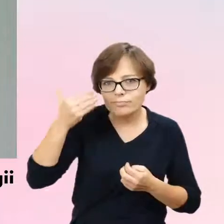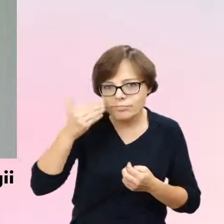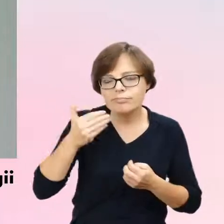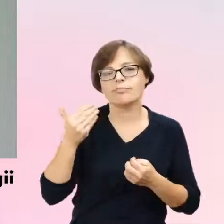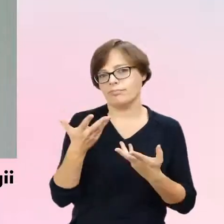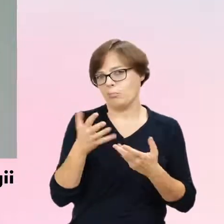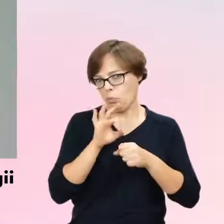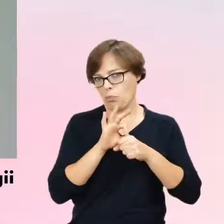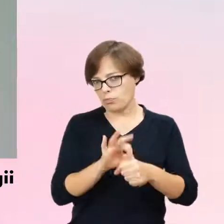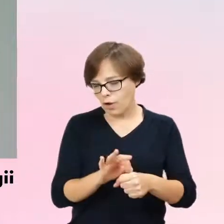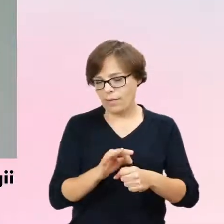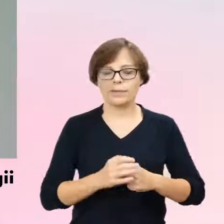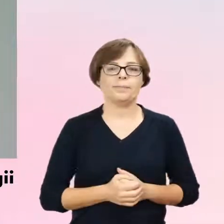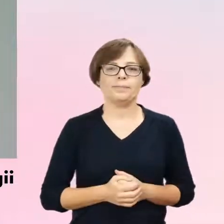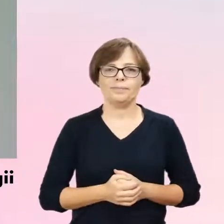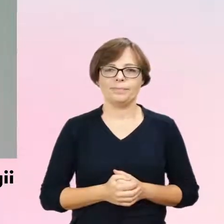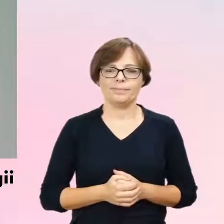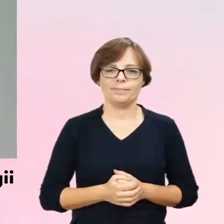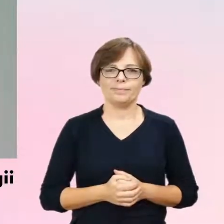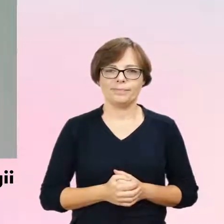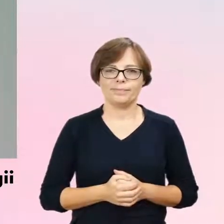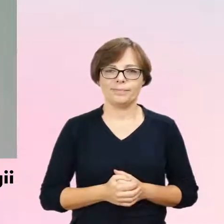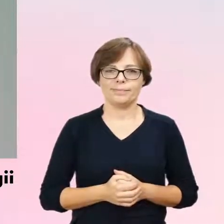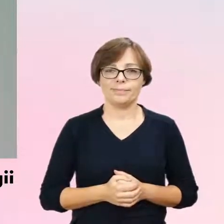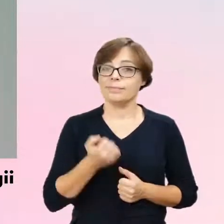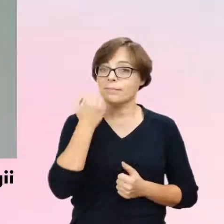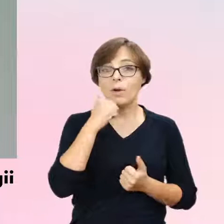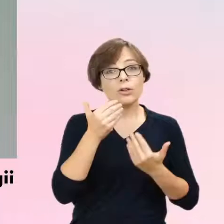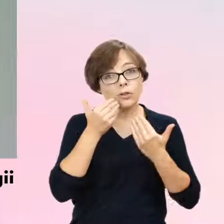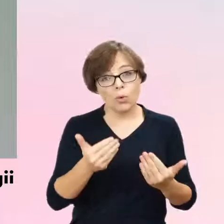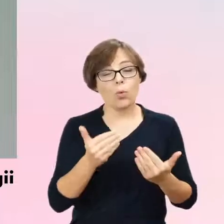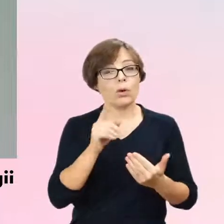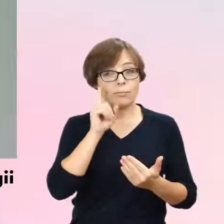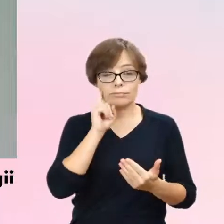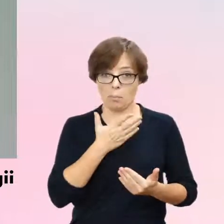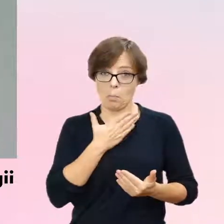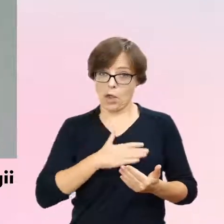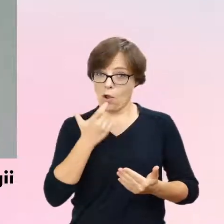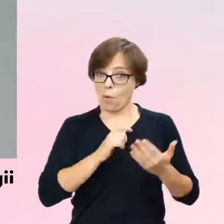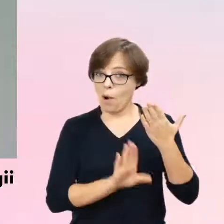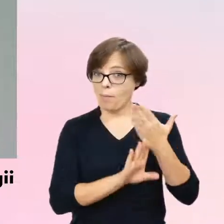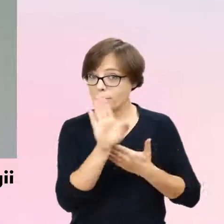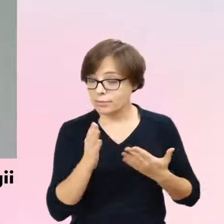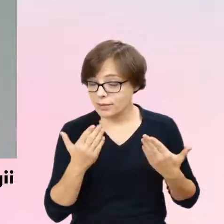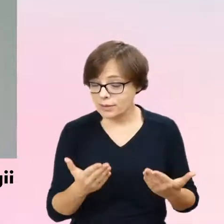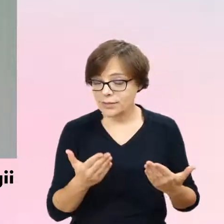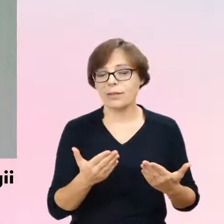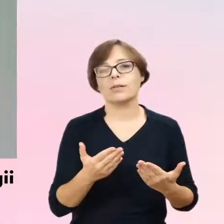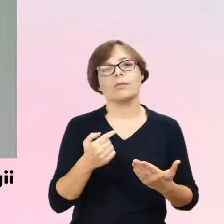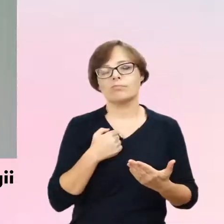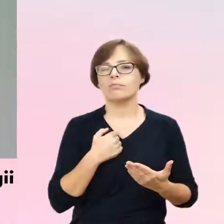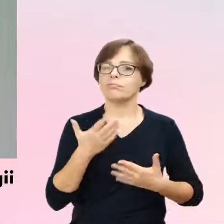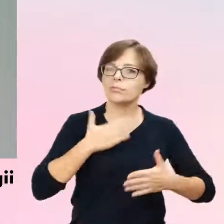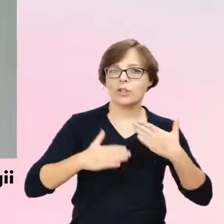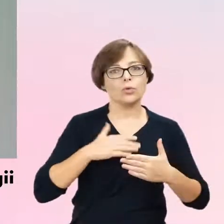Państwa ten webinar. Dziękuję bardzo za miłe przedstawienie. Dziękuję za to, że udało mi się